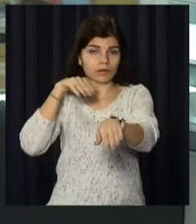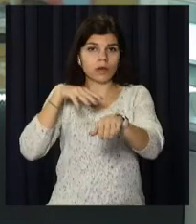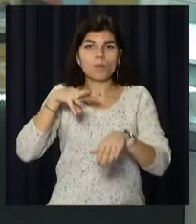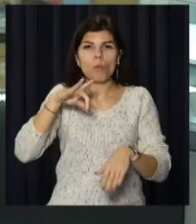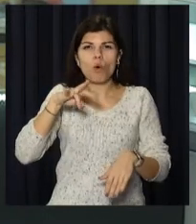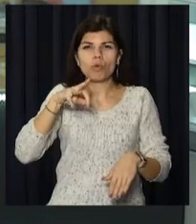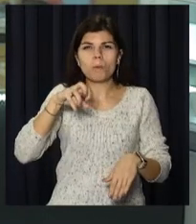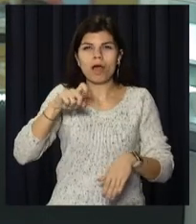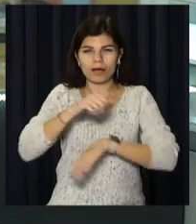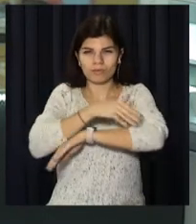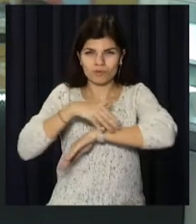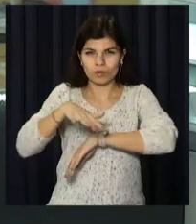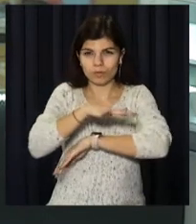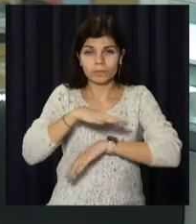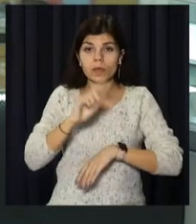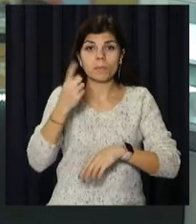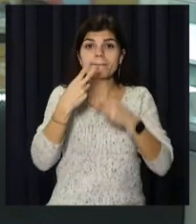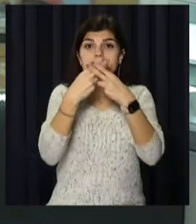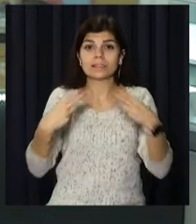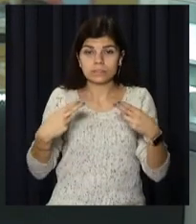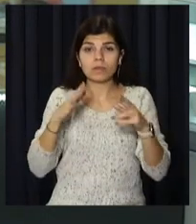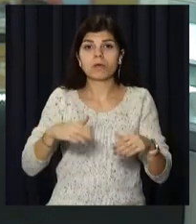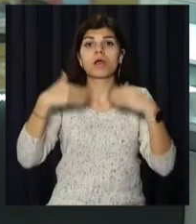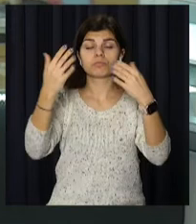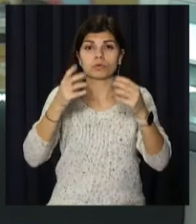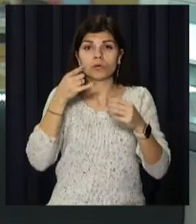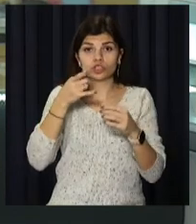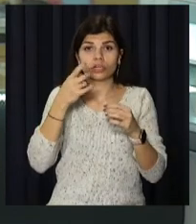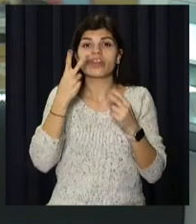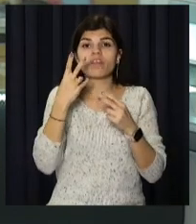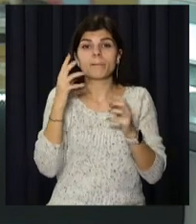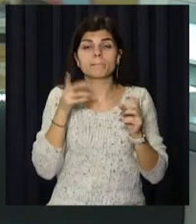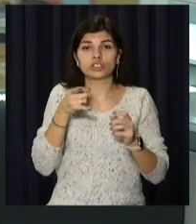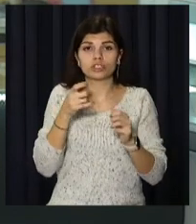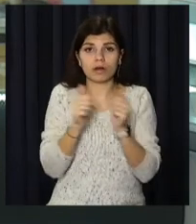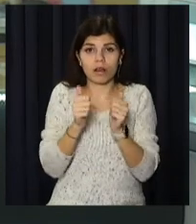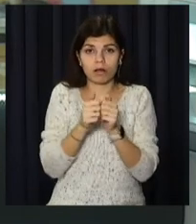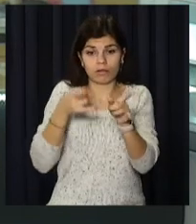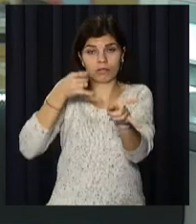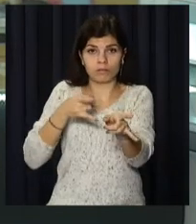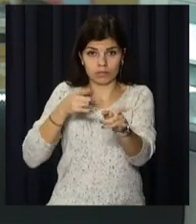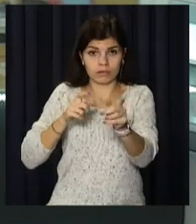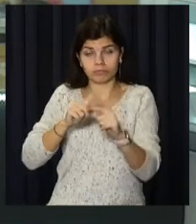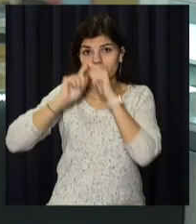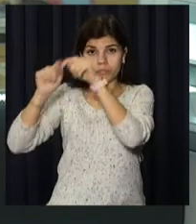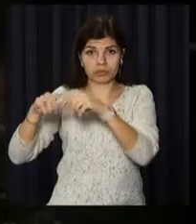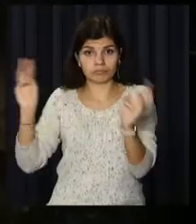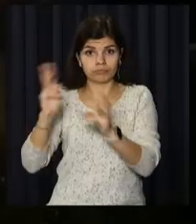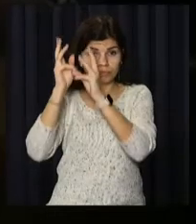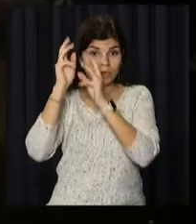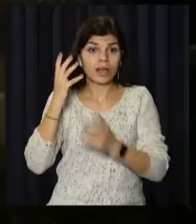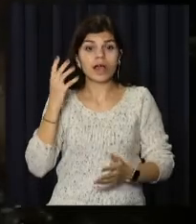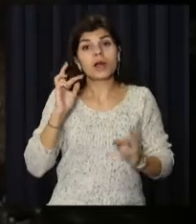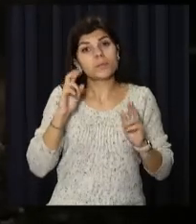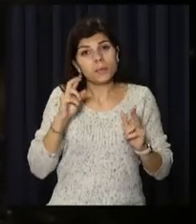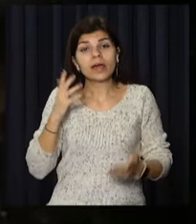Мономаха. Першим спалахнув «Мерседес». Потім вогонь перекинувся ще на дві машини, що стояли поруч. Можливо, наслідки були б не такими